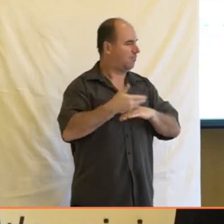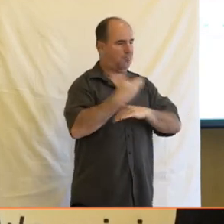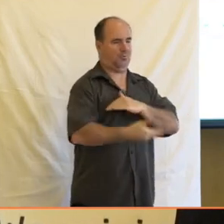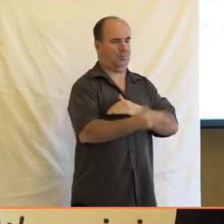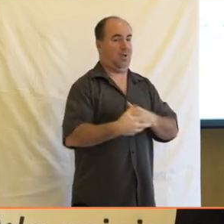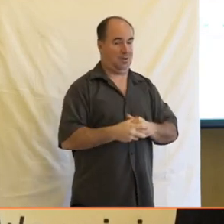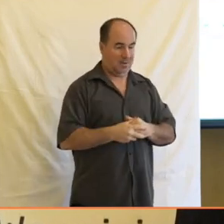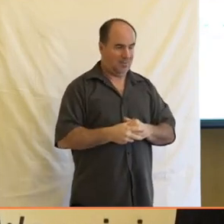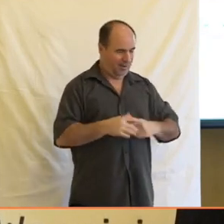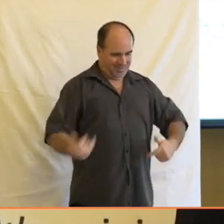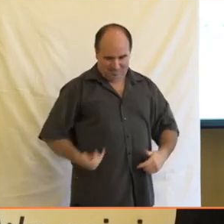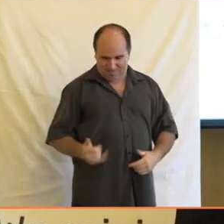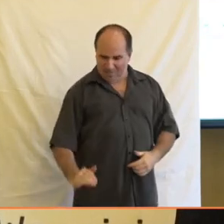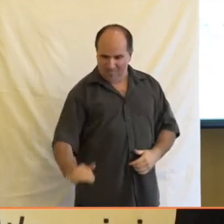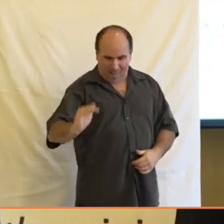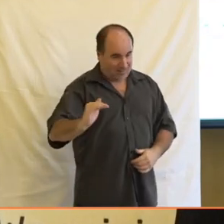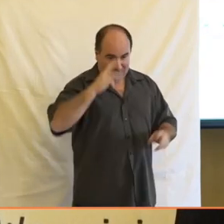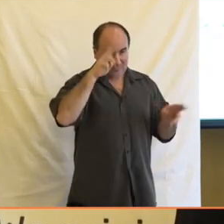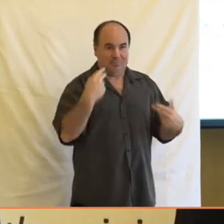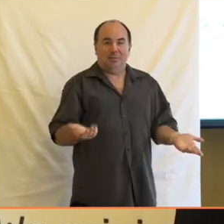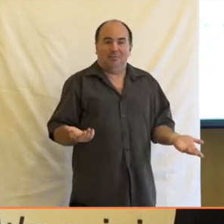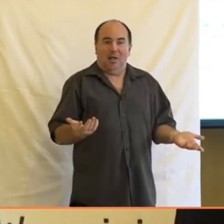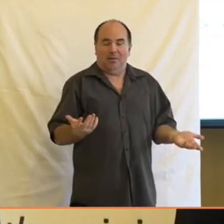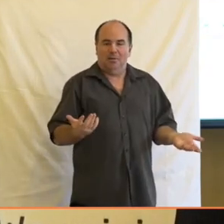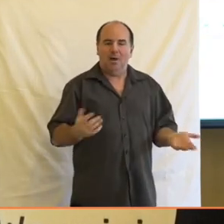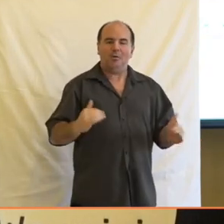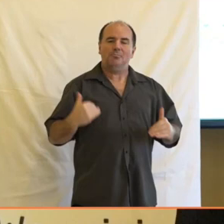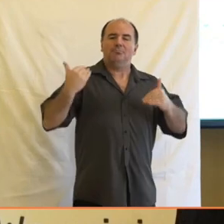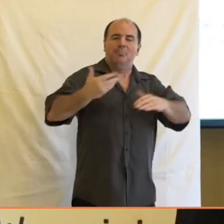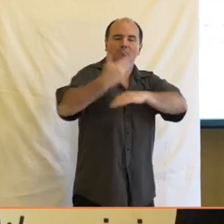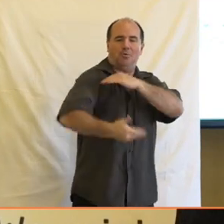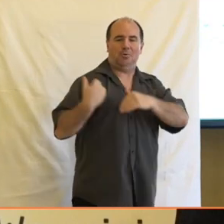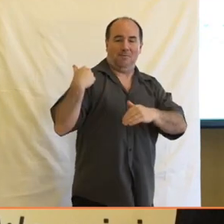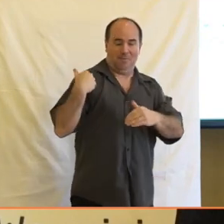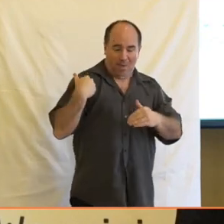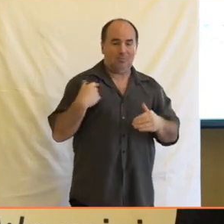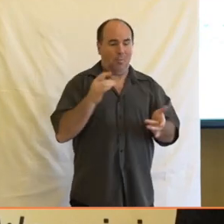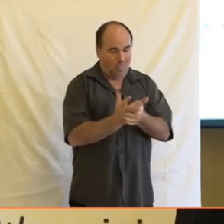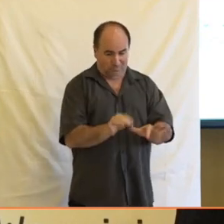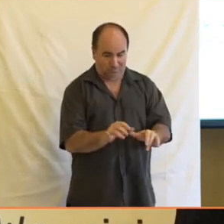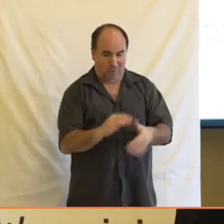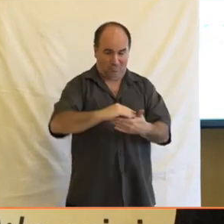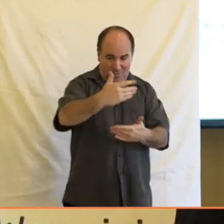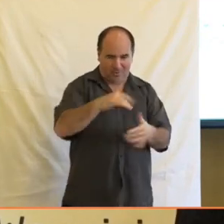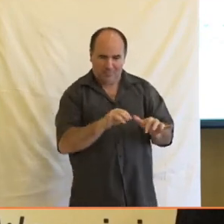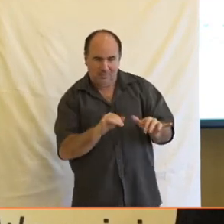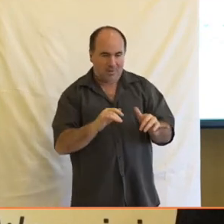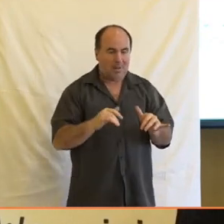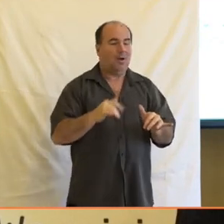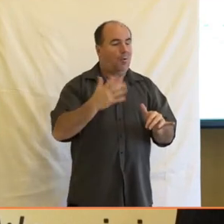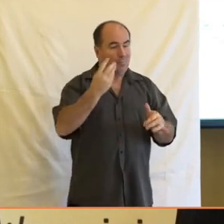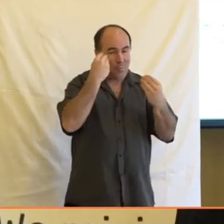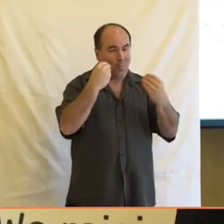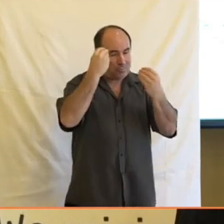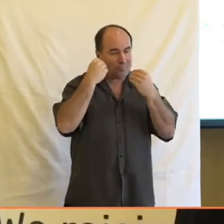možnost vlastně tím běžným přirozeným způsobem získávat ty seberegulační dovednosti, aby s těmi nástroji uměli zacházet tak, aby